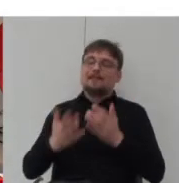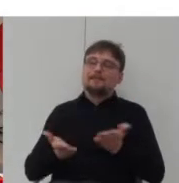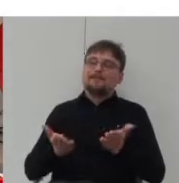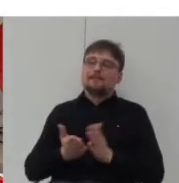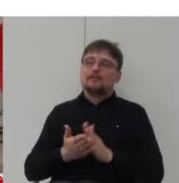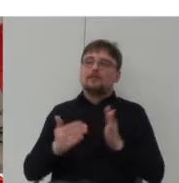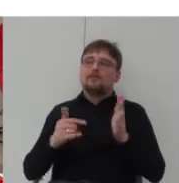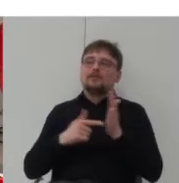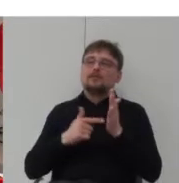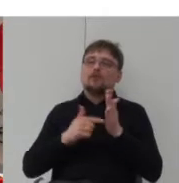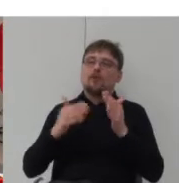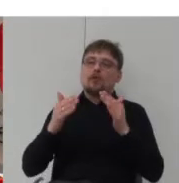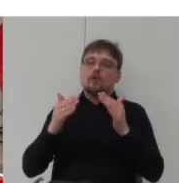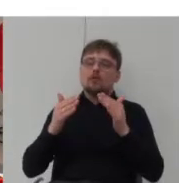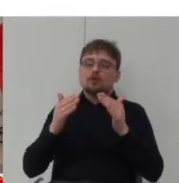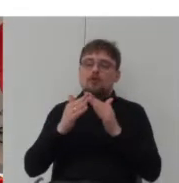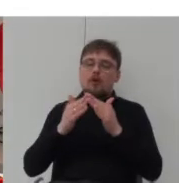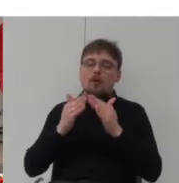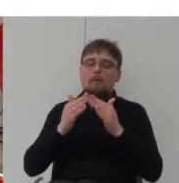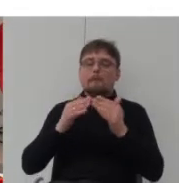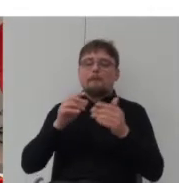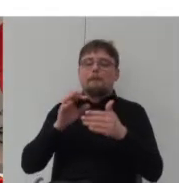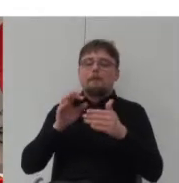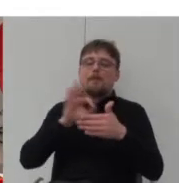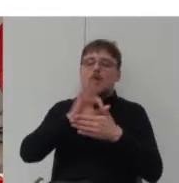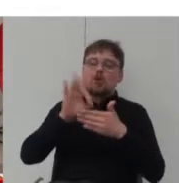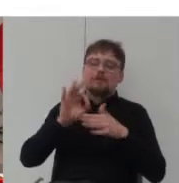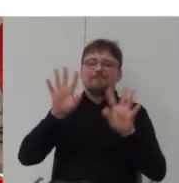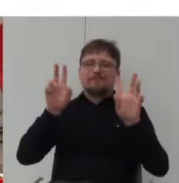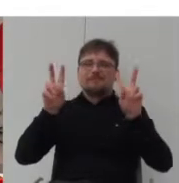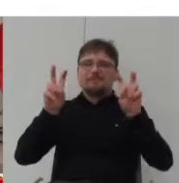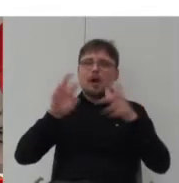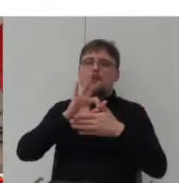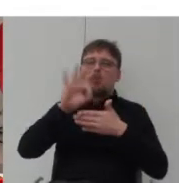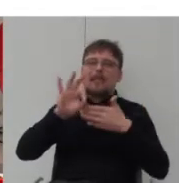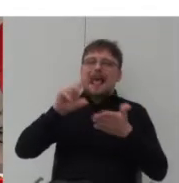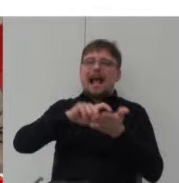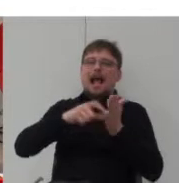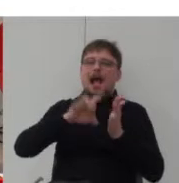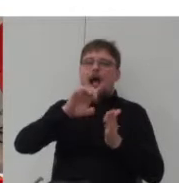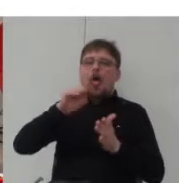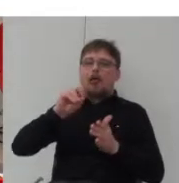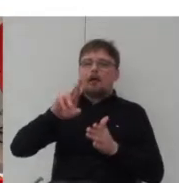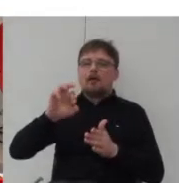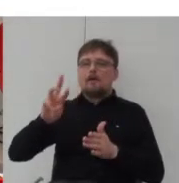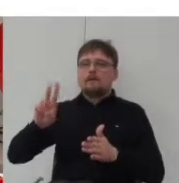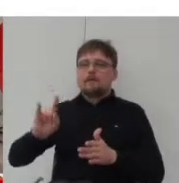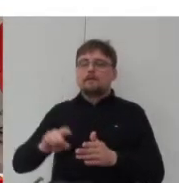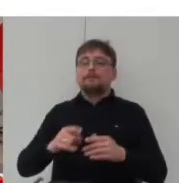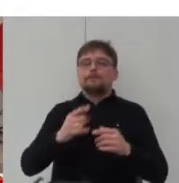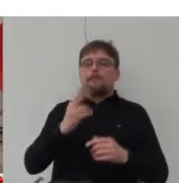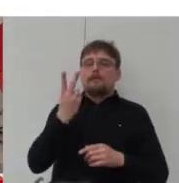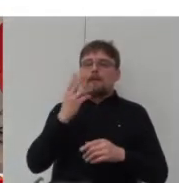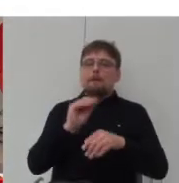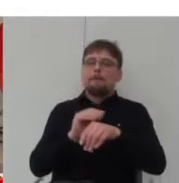budynki galeriowe w przypadku tych dwóch układów metod o których mówiłem czyli budynków